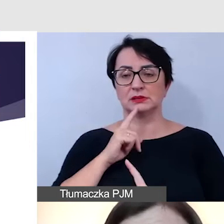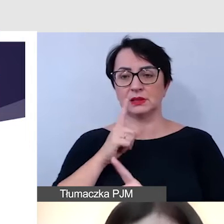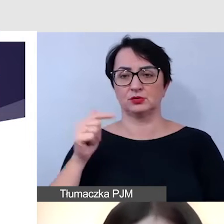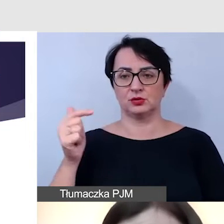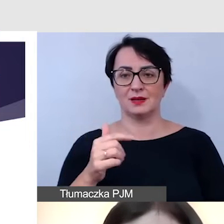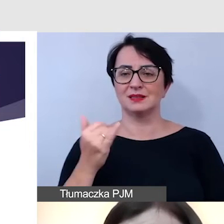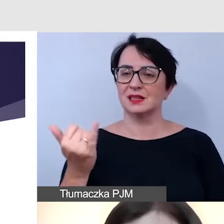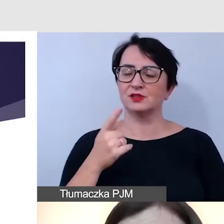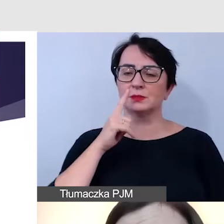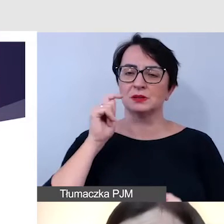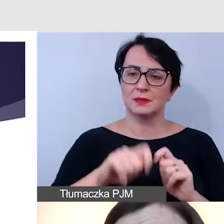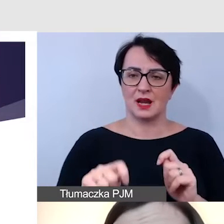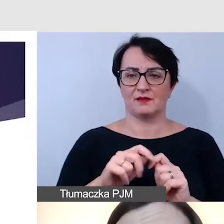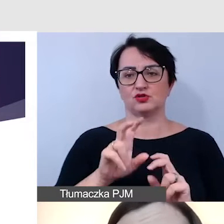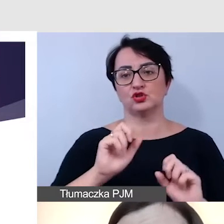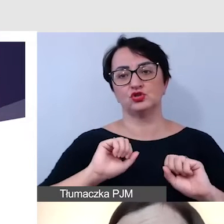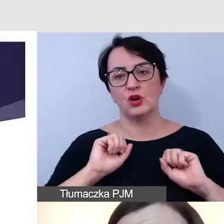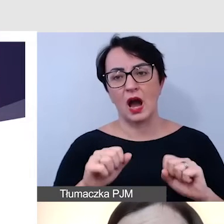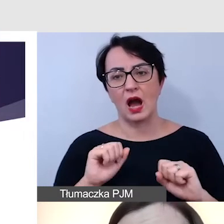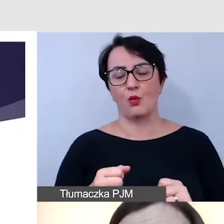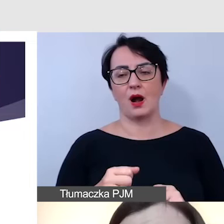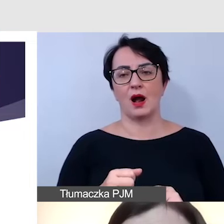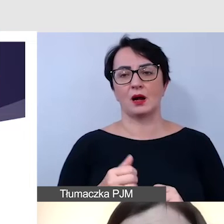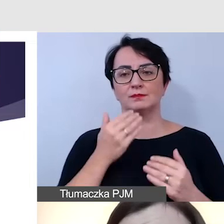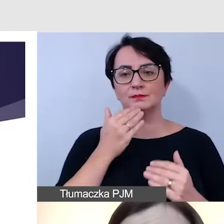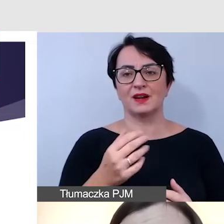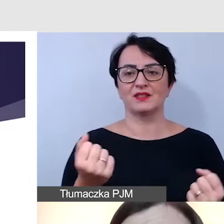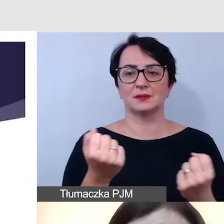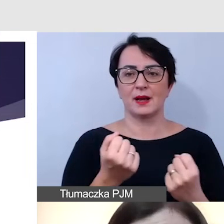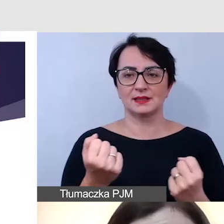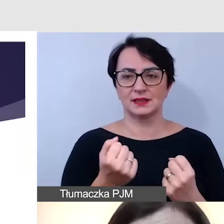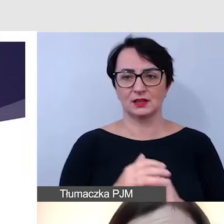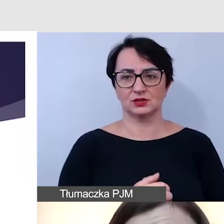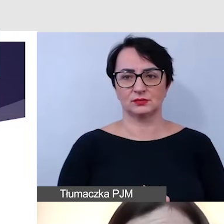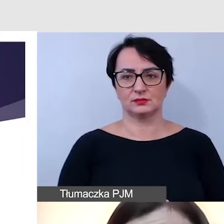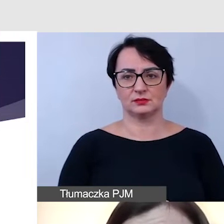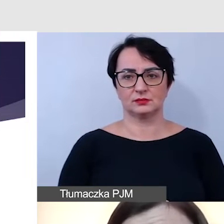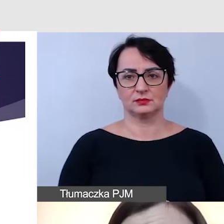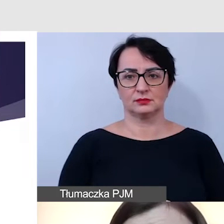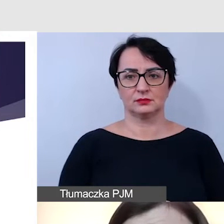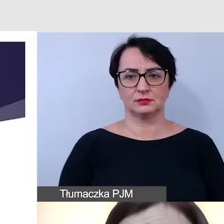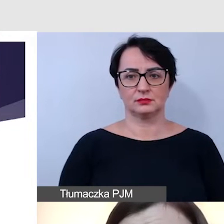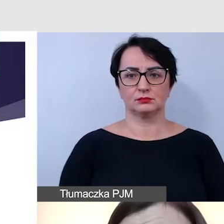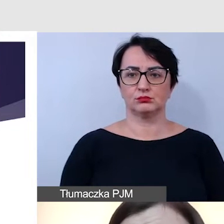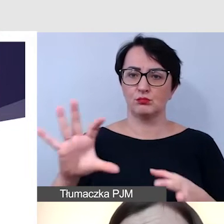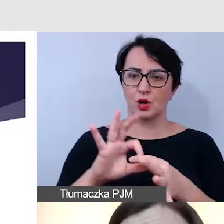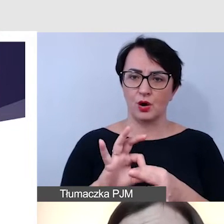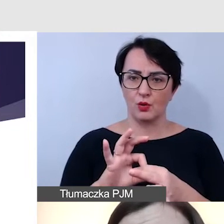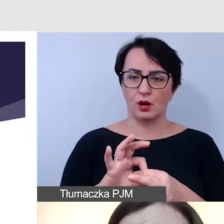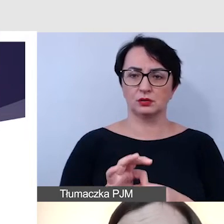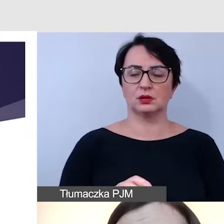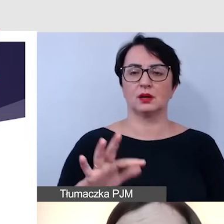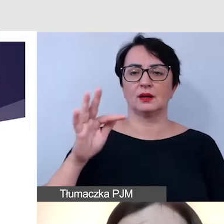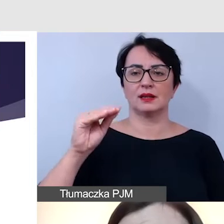sprawdzamy, testujemy, czy pętla działa. Przy pomocy wzmacniacza jest podłączana, przy pomocy